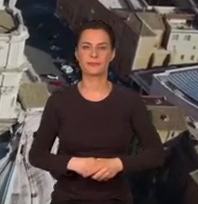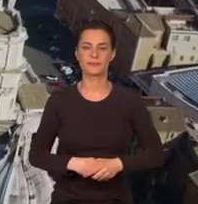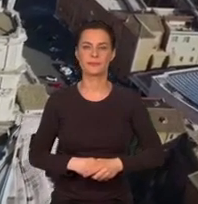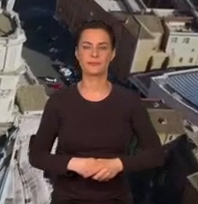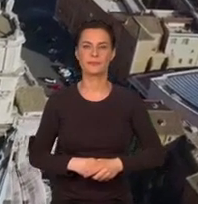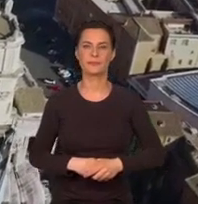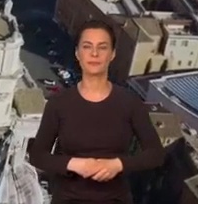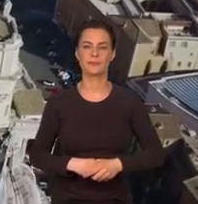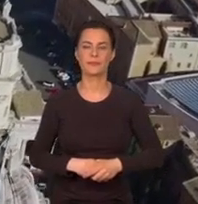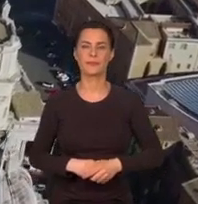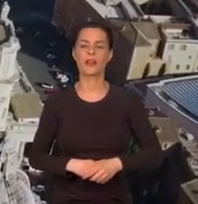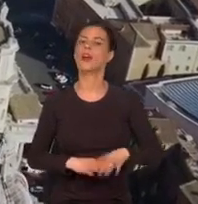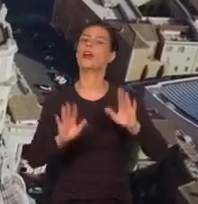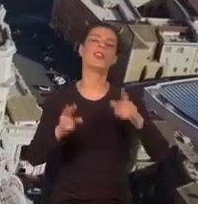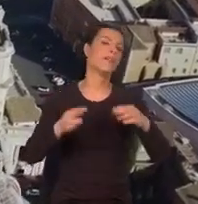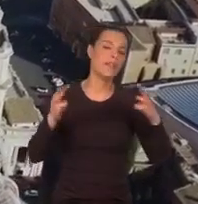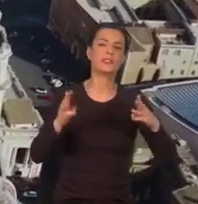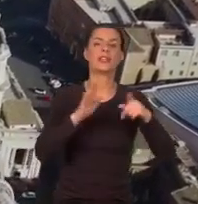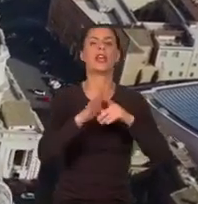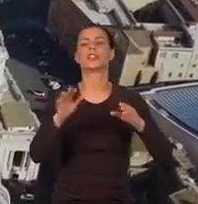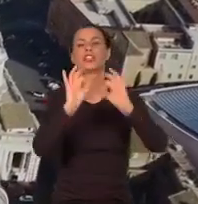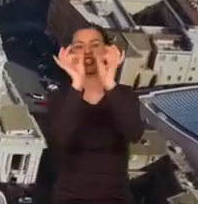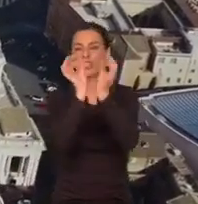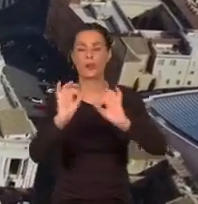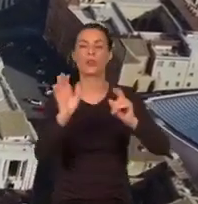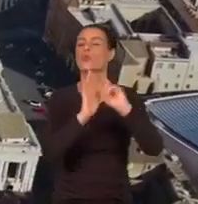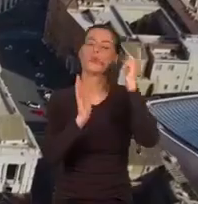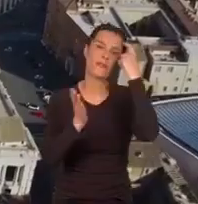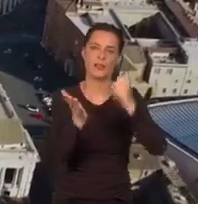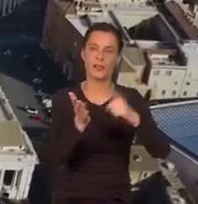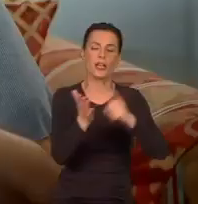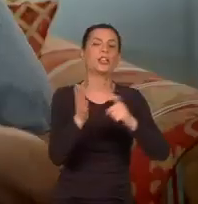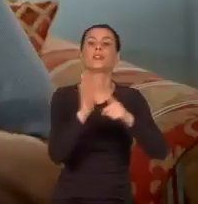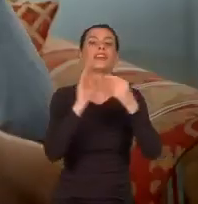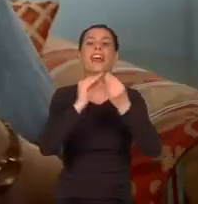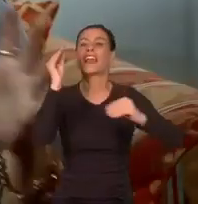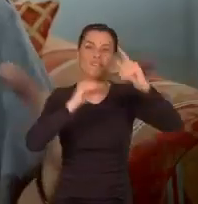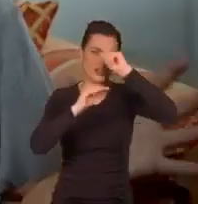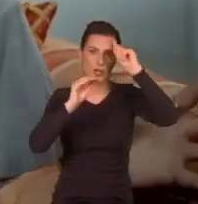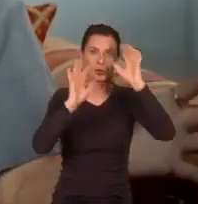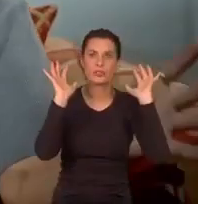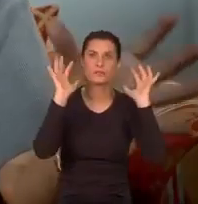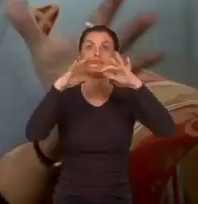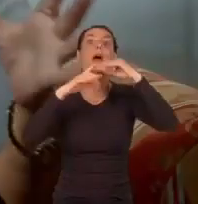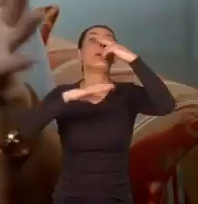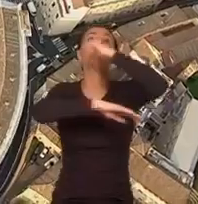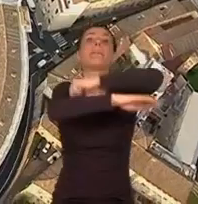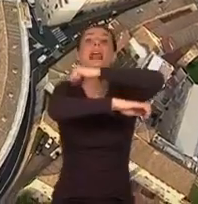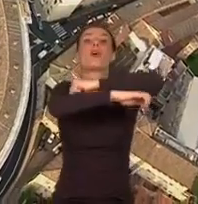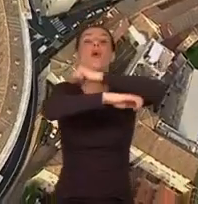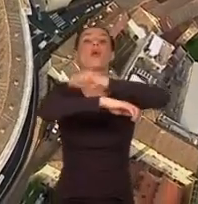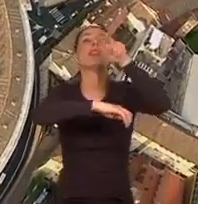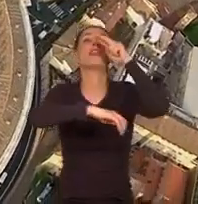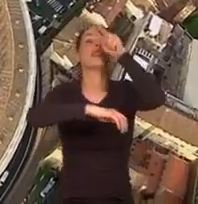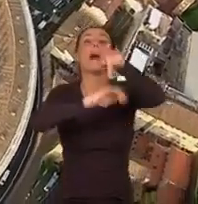Bez względu na przyszły kształt, głównym wymogiem było to, by jak najwięcej ludzi mogło zobaczyć balkon bazyliki w fasadzie,